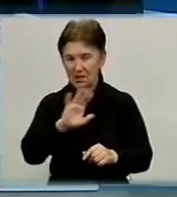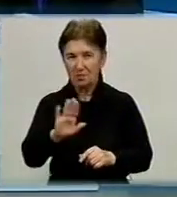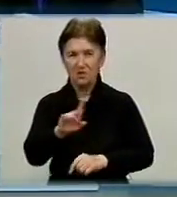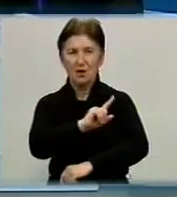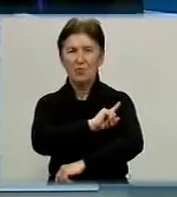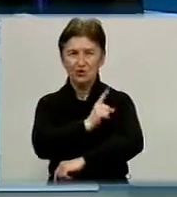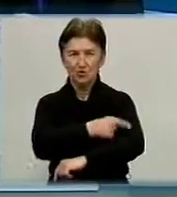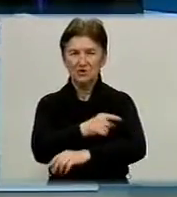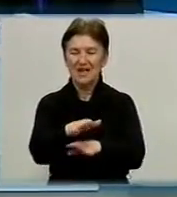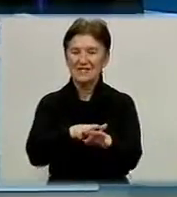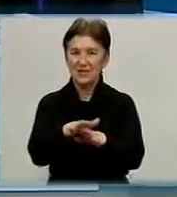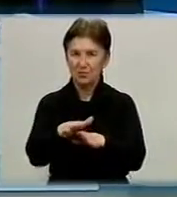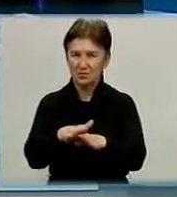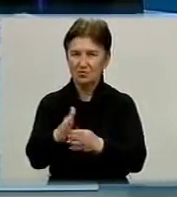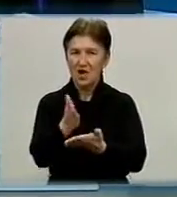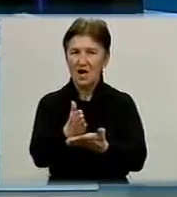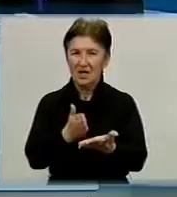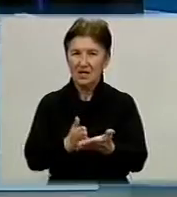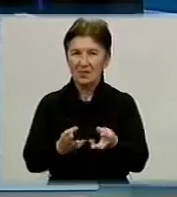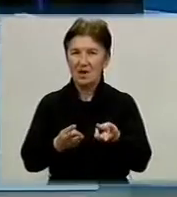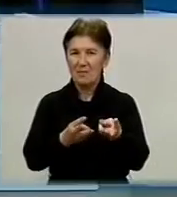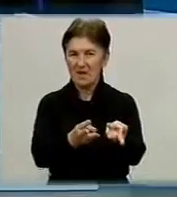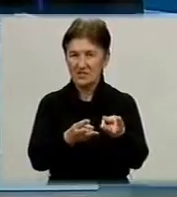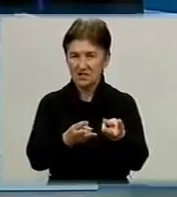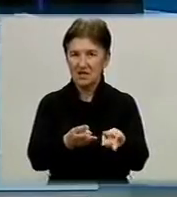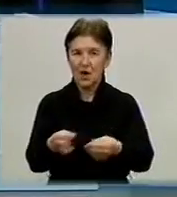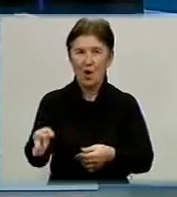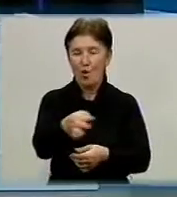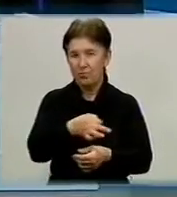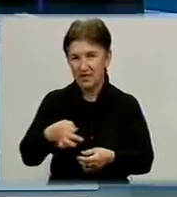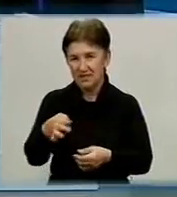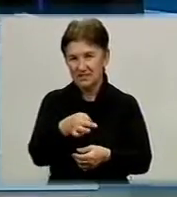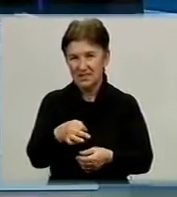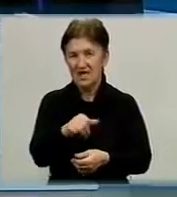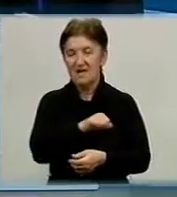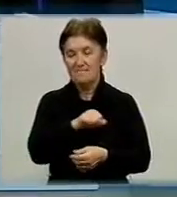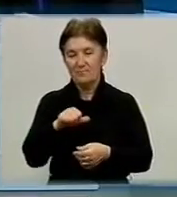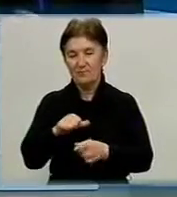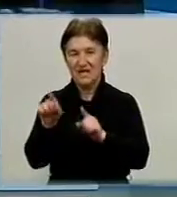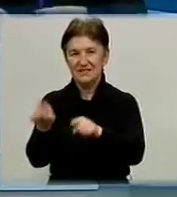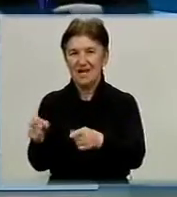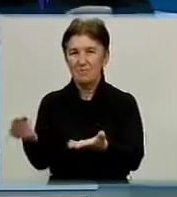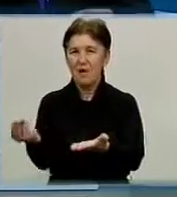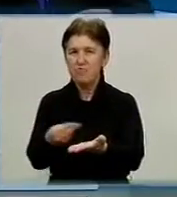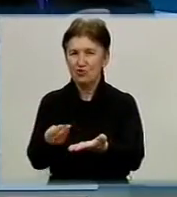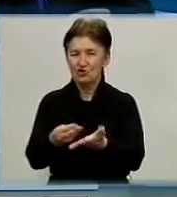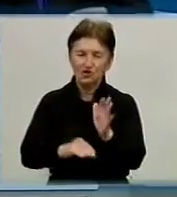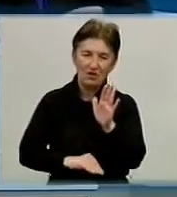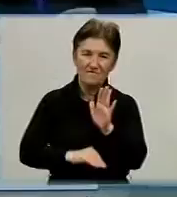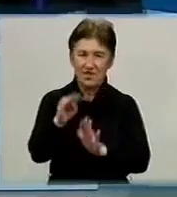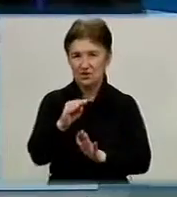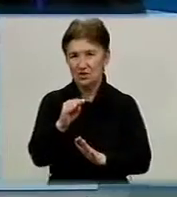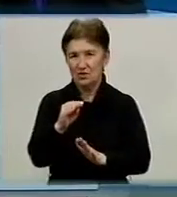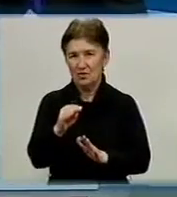забезпечує хлібопекерські підприємства області саме борошном вищого і першого